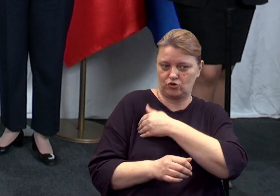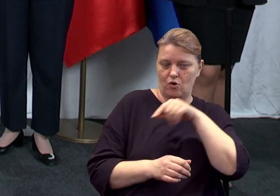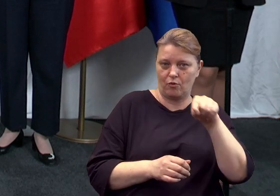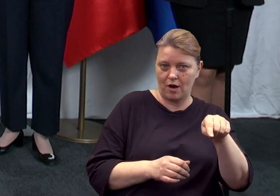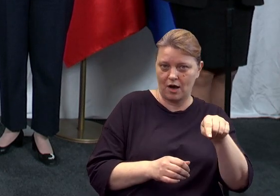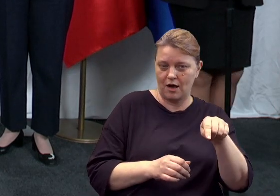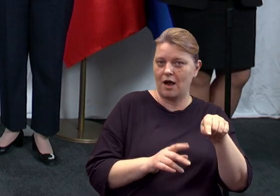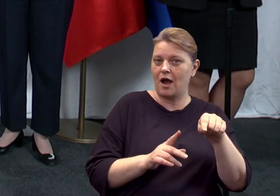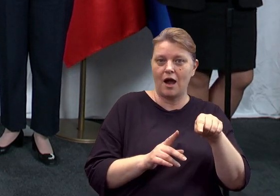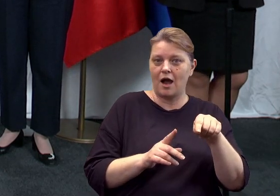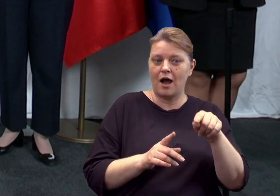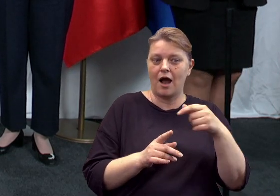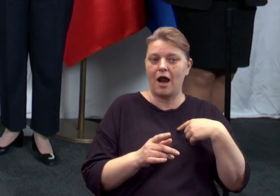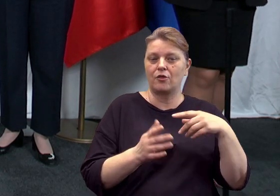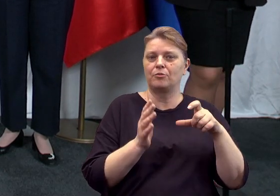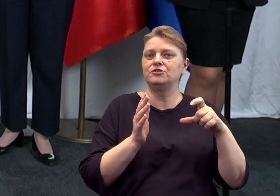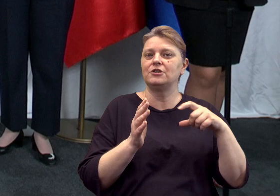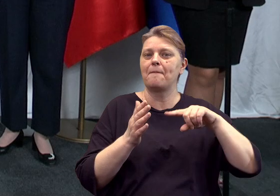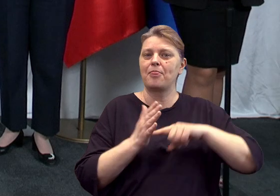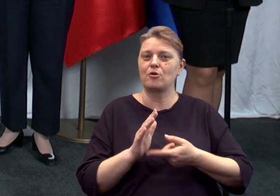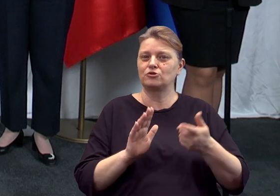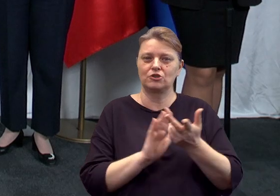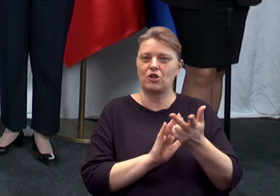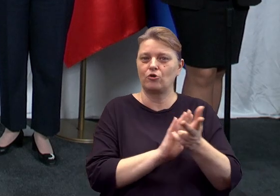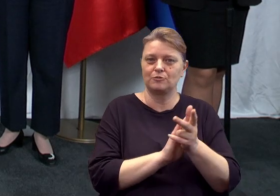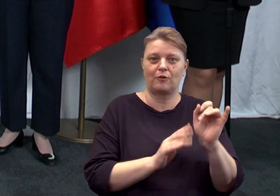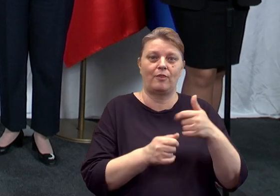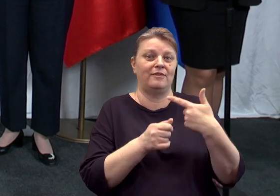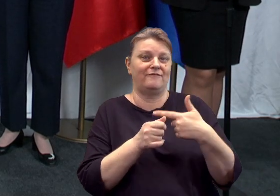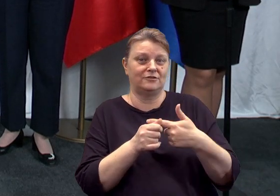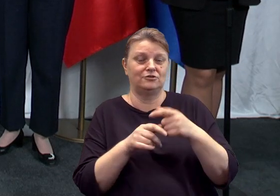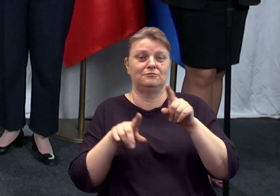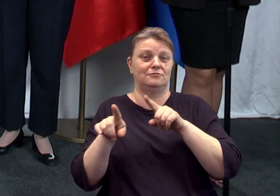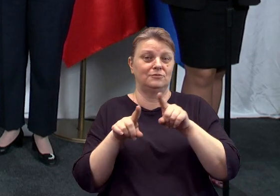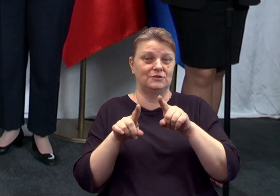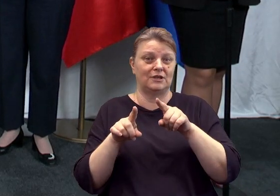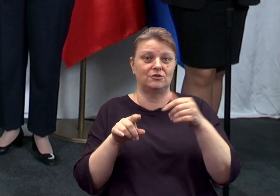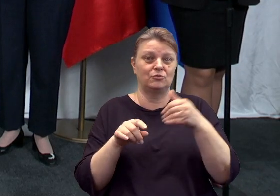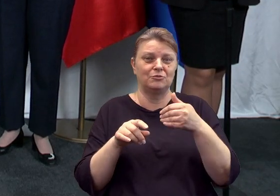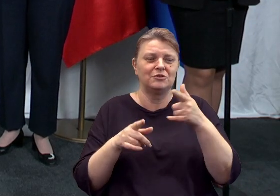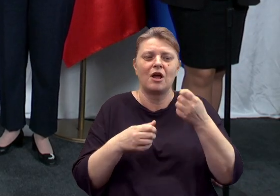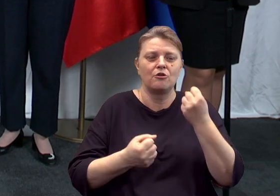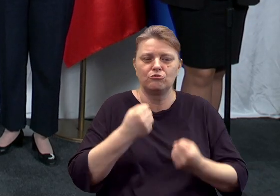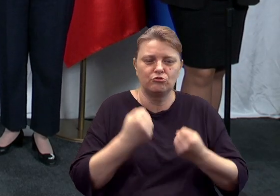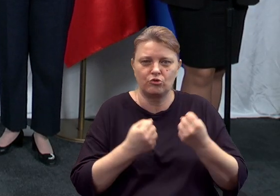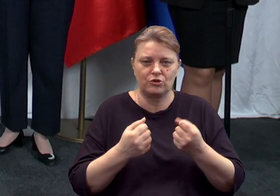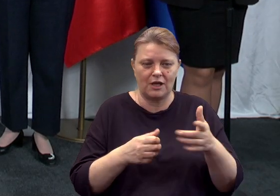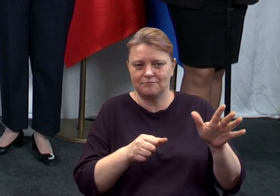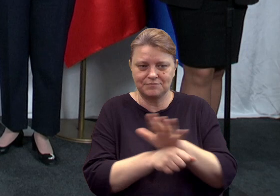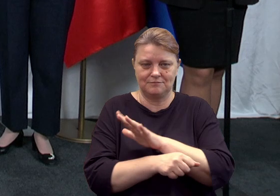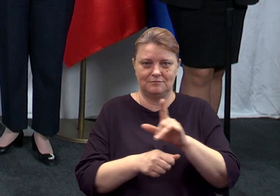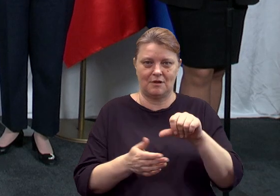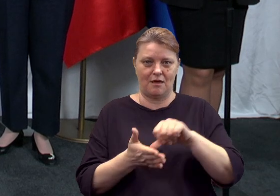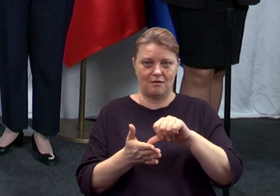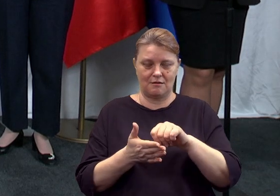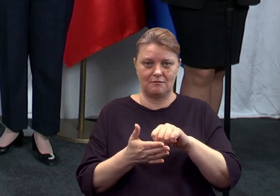mnożnik nie 18, 20 i przez to będzie na przykład musiał, no jeszcze trudniej mu będzie zapełnić swój